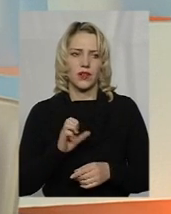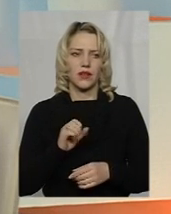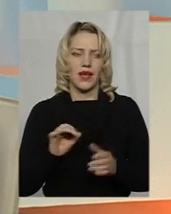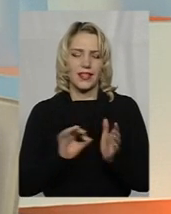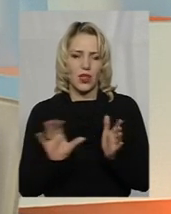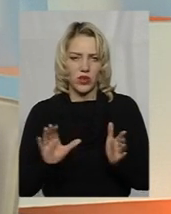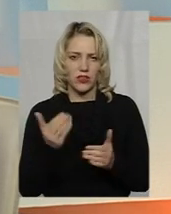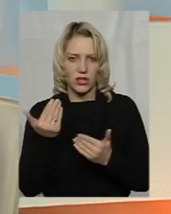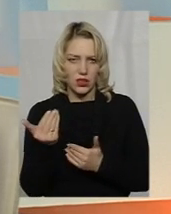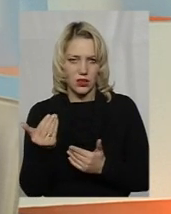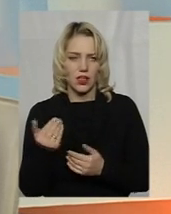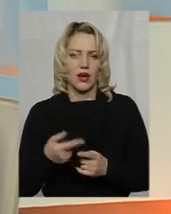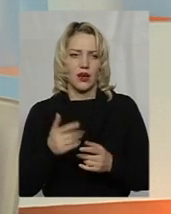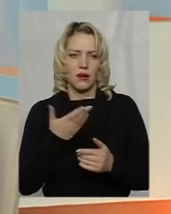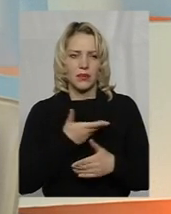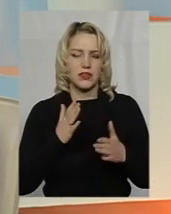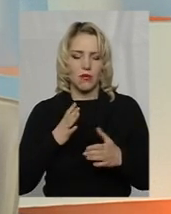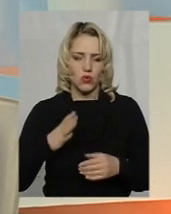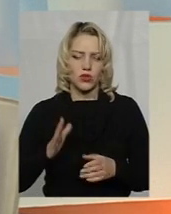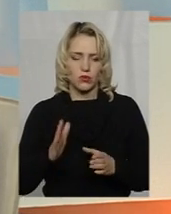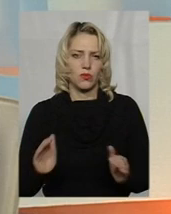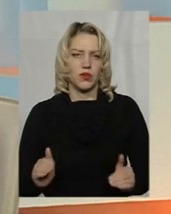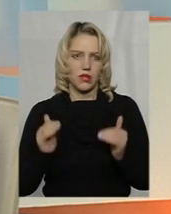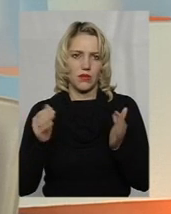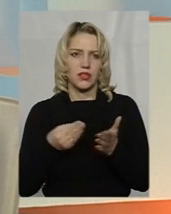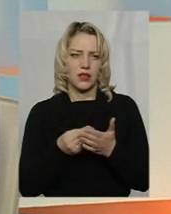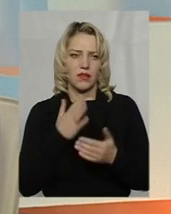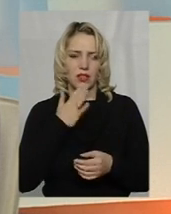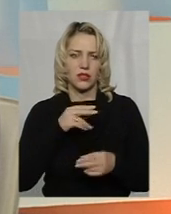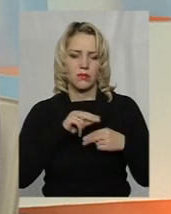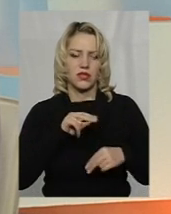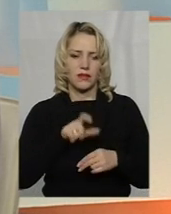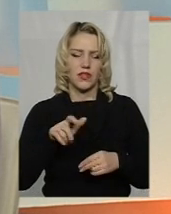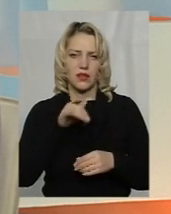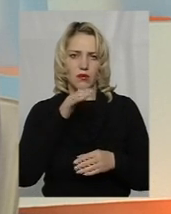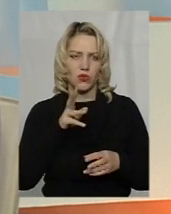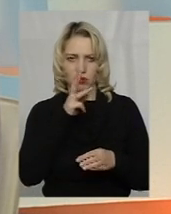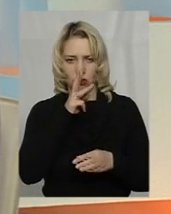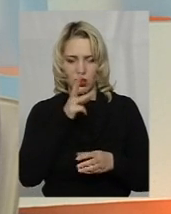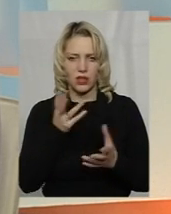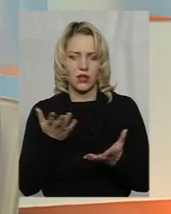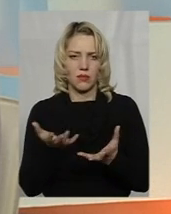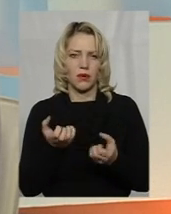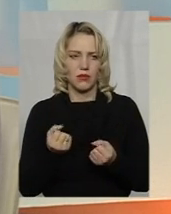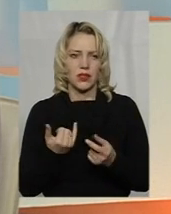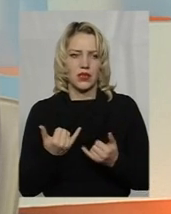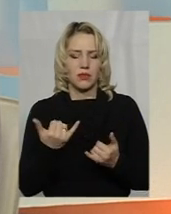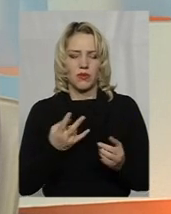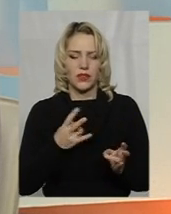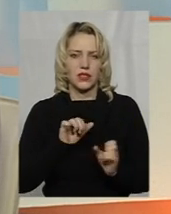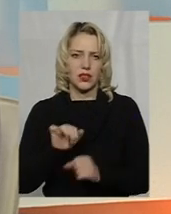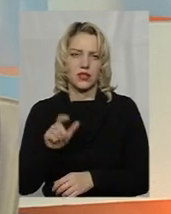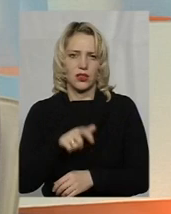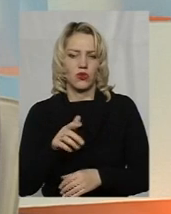ми змушені будемо піднімати тарифи. Наші працівники не можуть працювати на тих окладах, які вони отримують зараз. Ми маємо захистити людей,